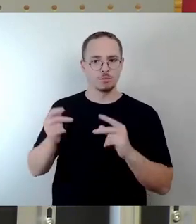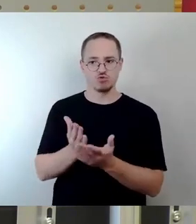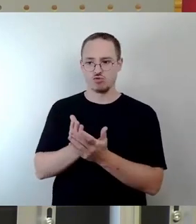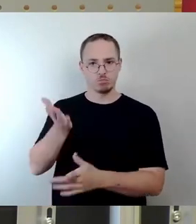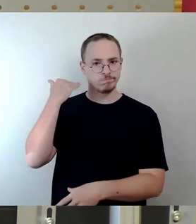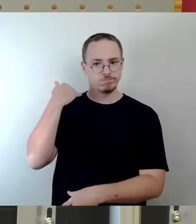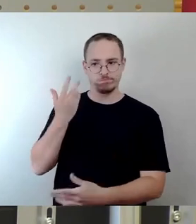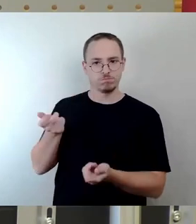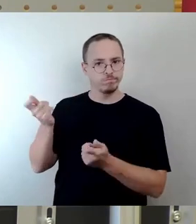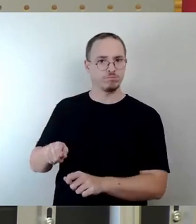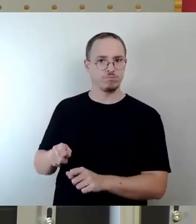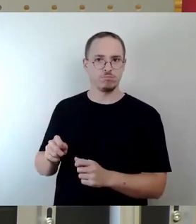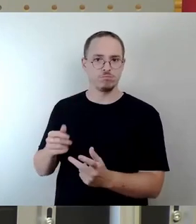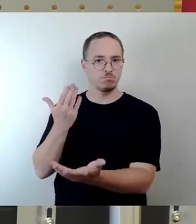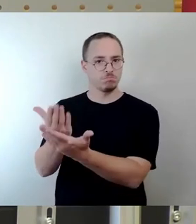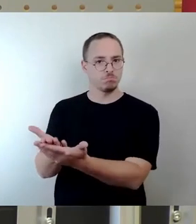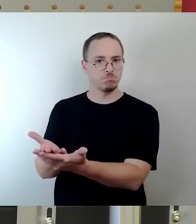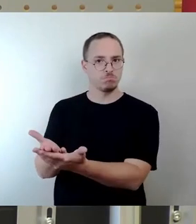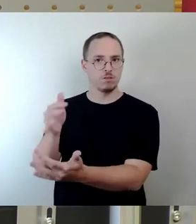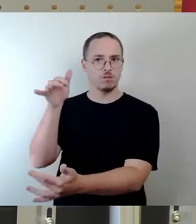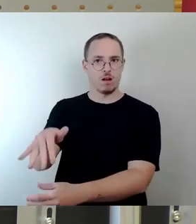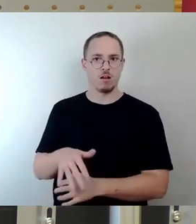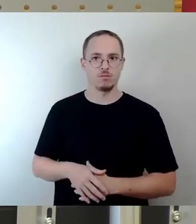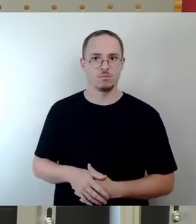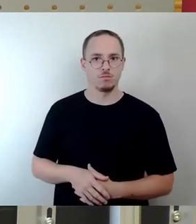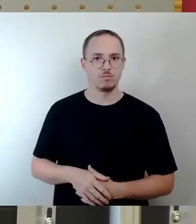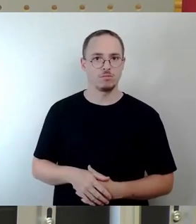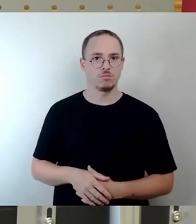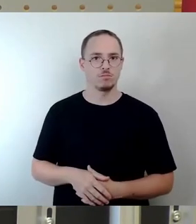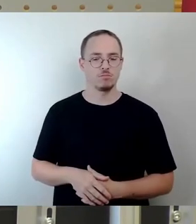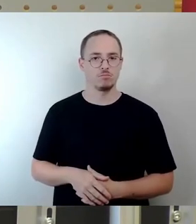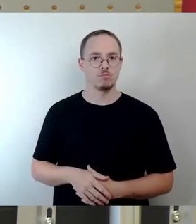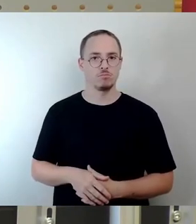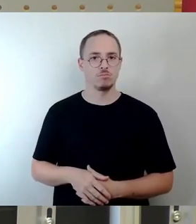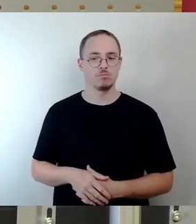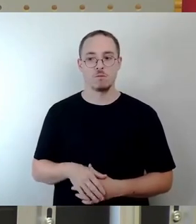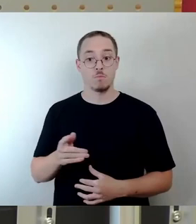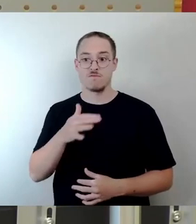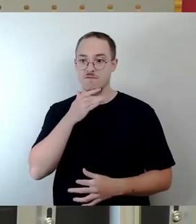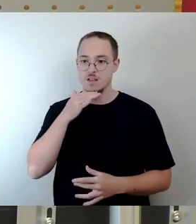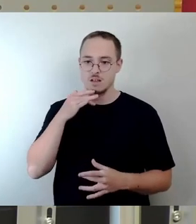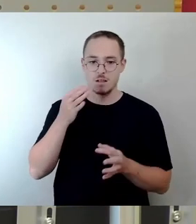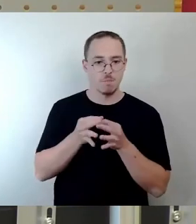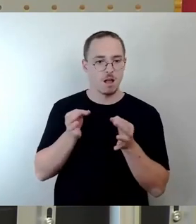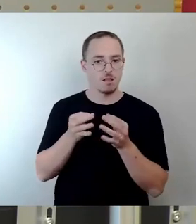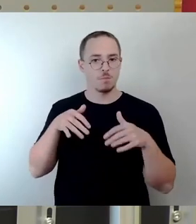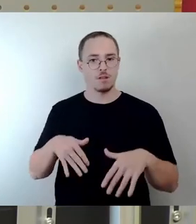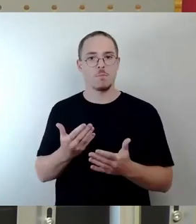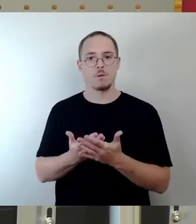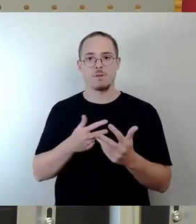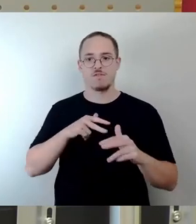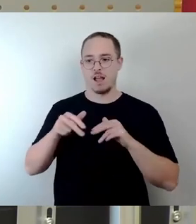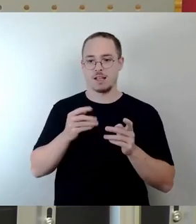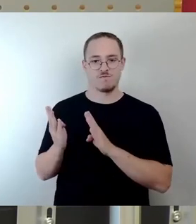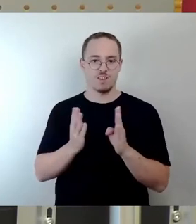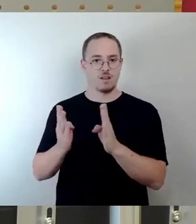Verkehrsentwicklungsplan 2025, der eine Vielzahl von Maßnahmen auflistet, wie wir die Verkehrswege in Dresden so gestalten können, dass sie den Anforderungen